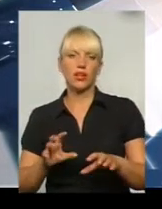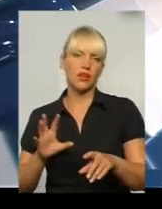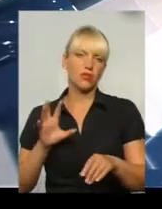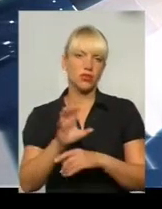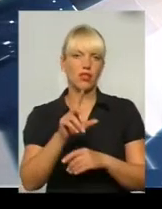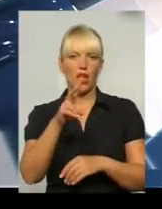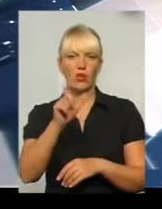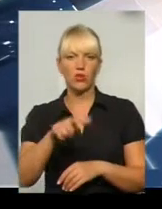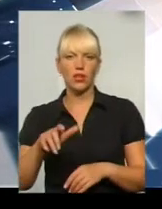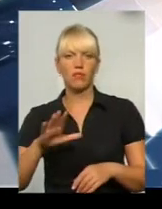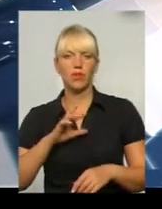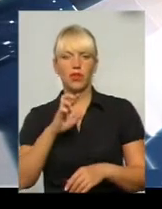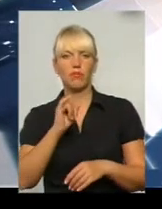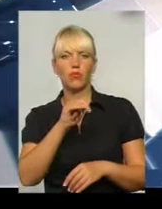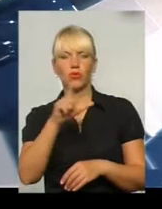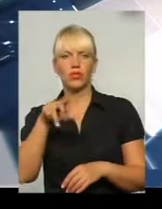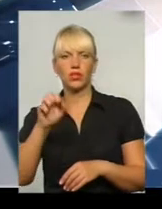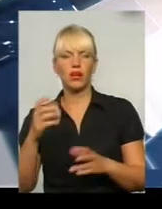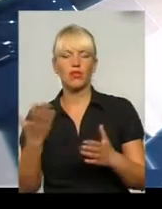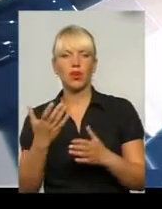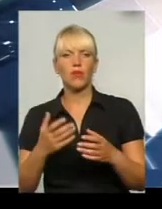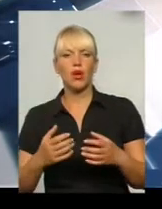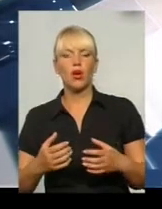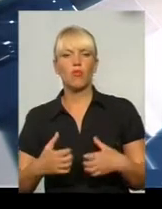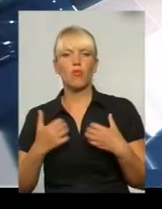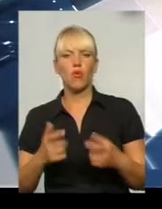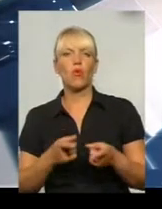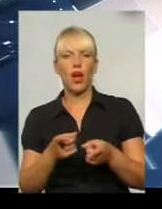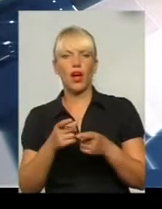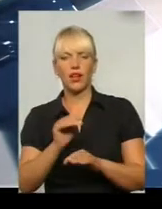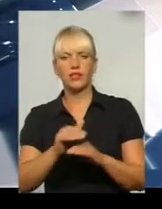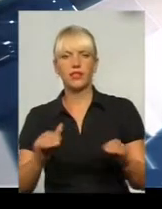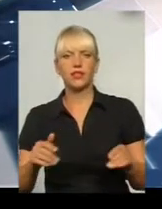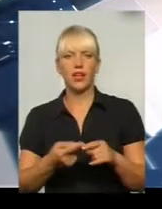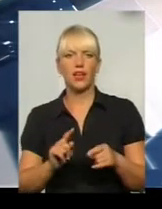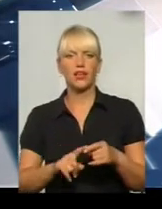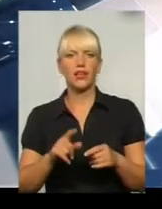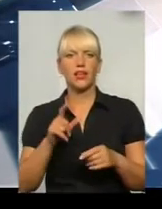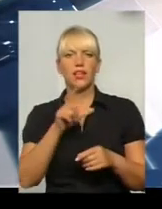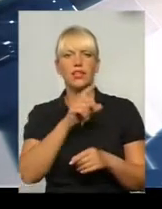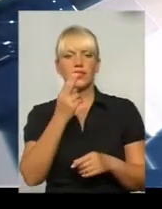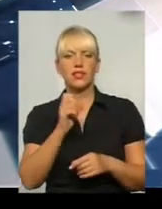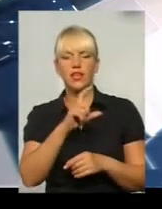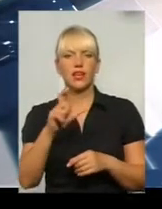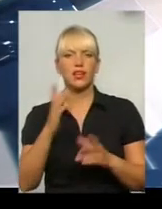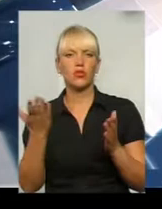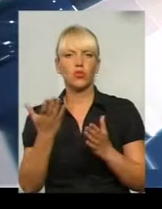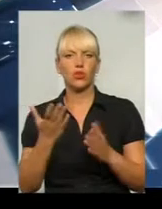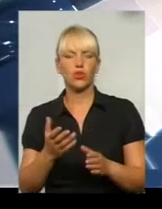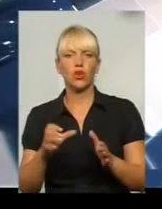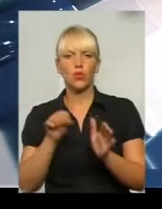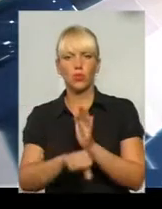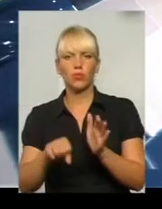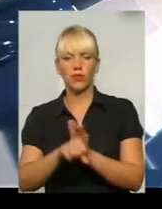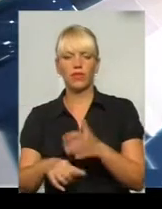Була це бутна, якою пували дістей, і, по тому, у церкві, який у них збросили з бездомними животними. І